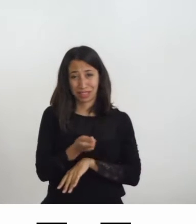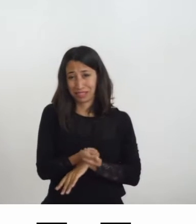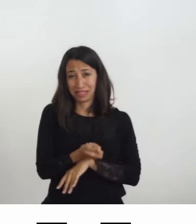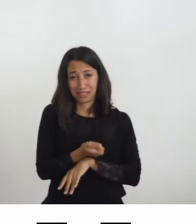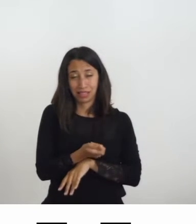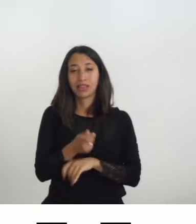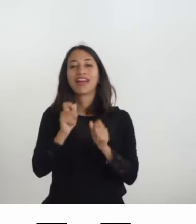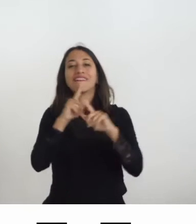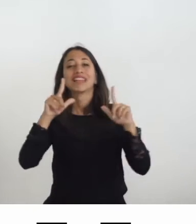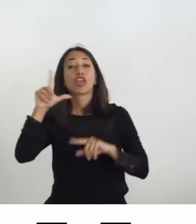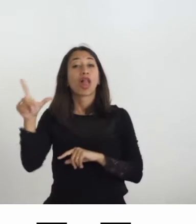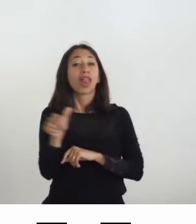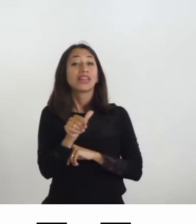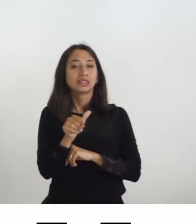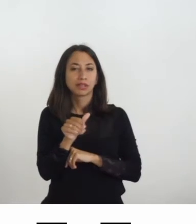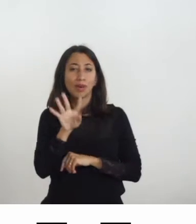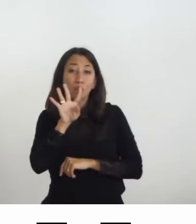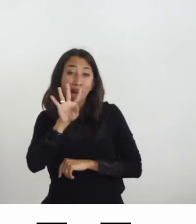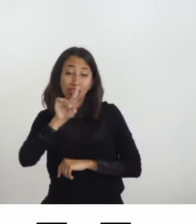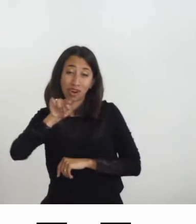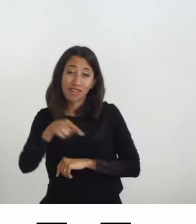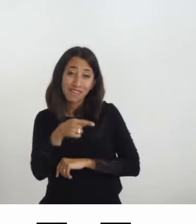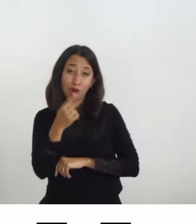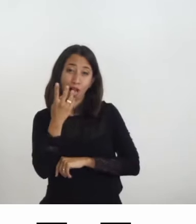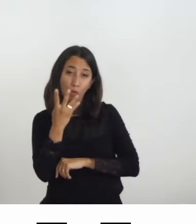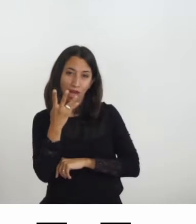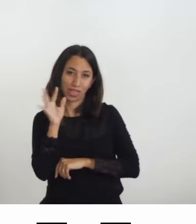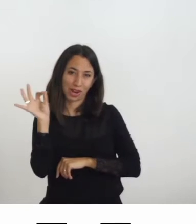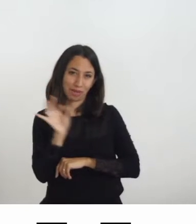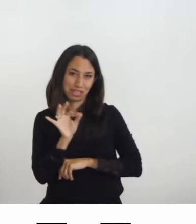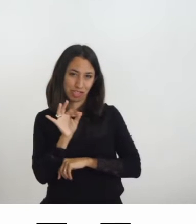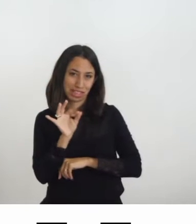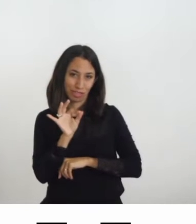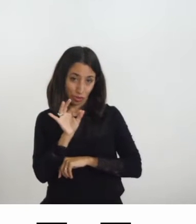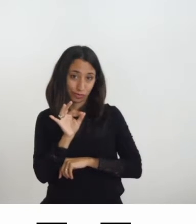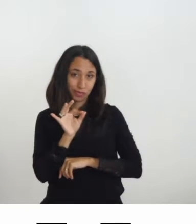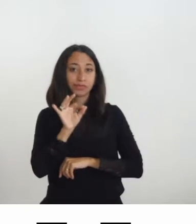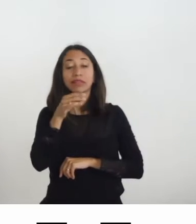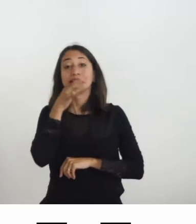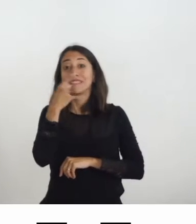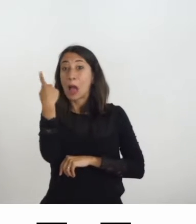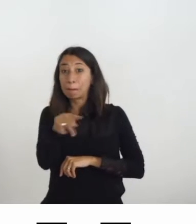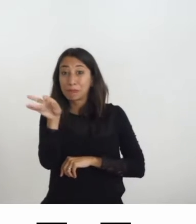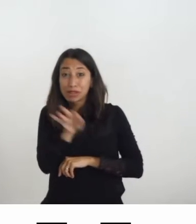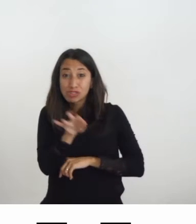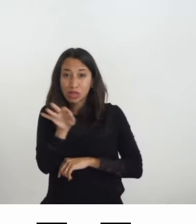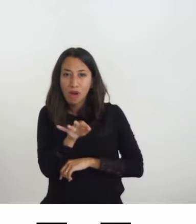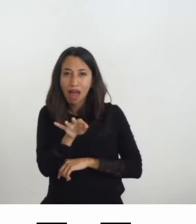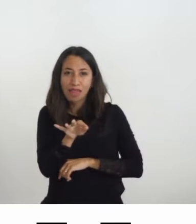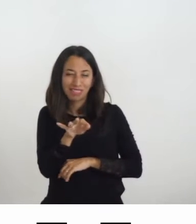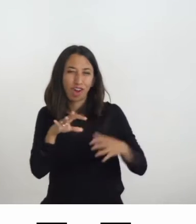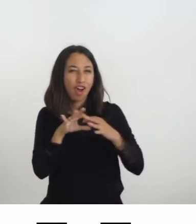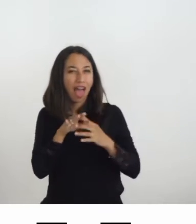in lease ad esempio 4,4%, insomma quindi abbiamo delle percentuali sull